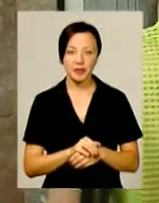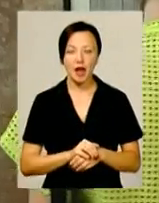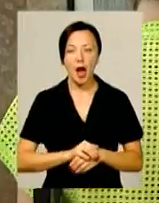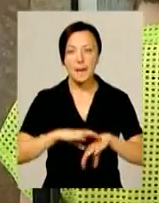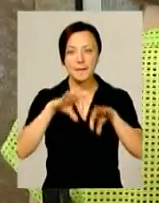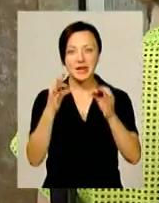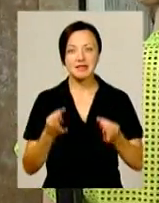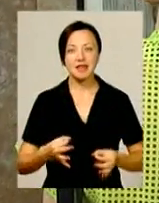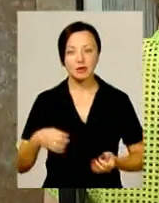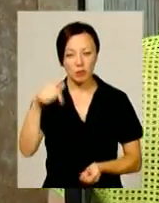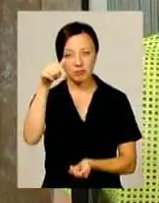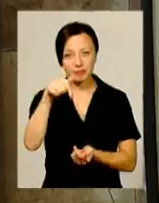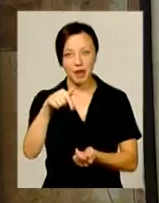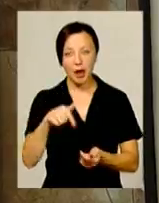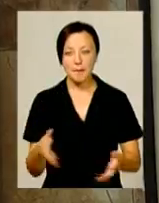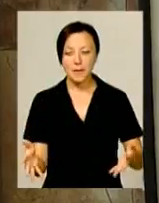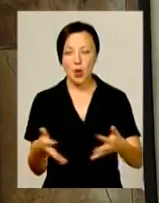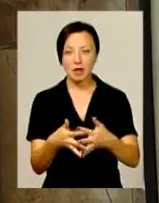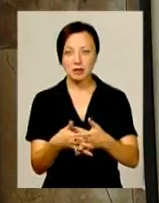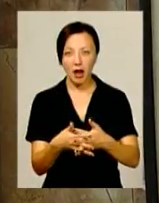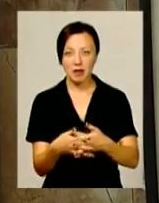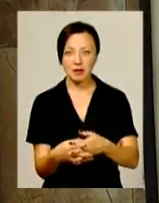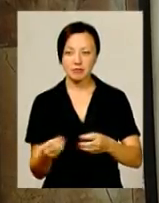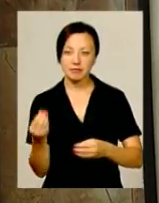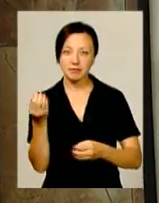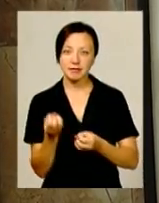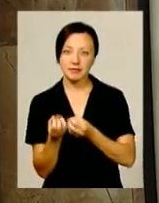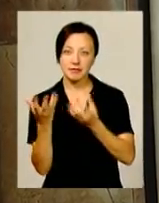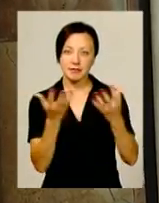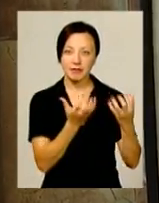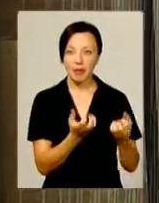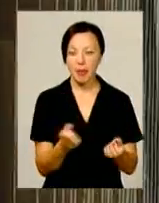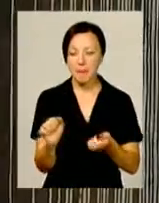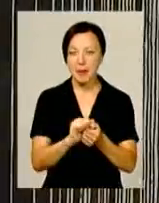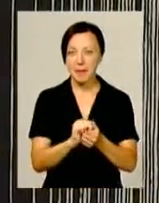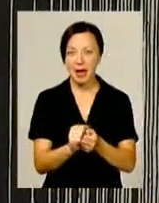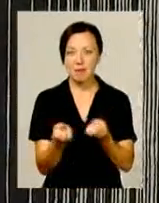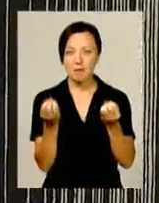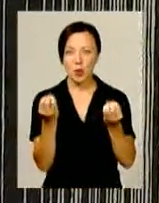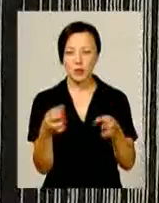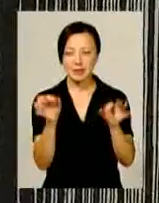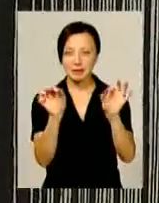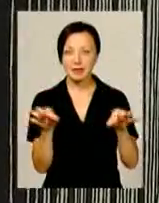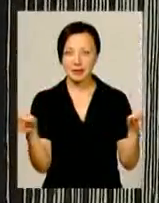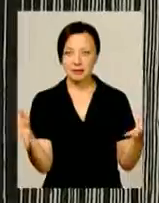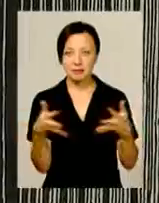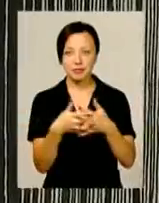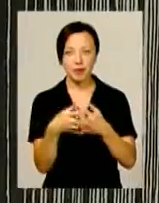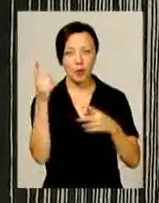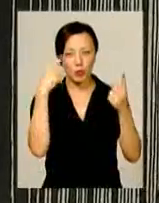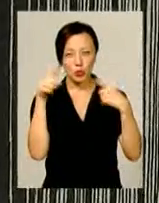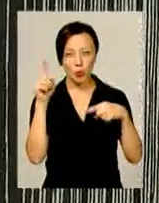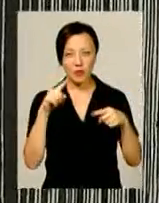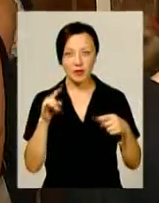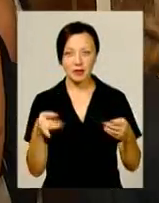Альони Олесюк притаманне поєднання контрастних явищ. На папері прості лінії сплітаються у мудровані комбінації